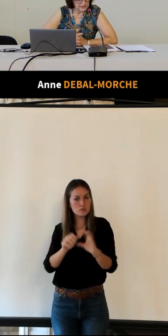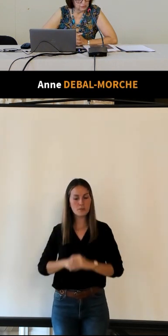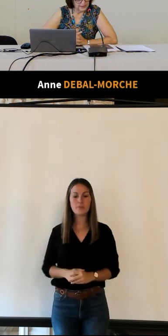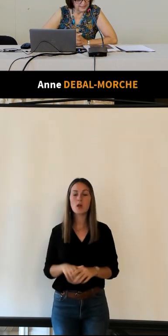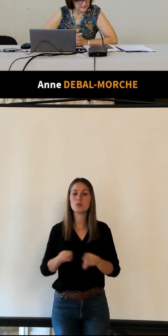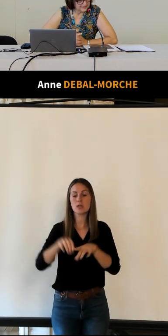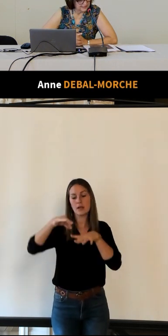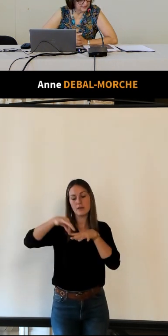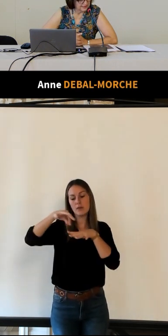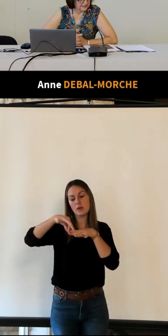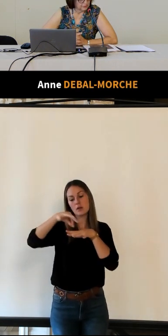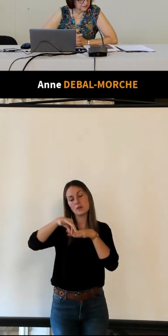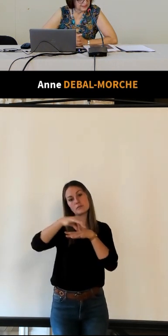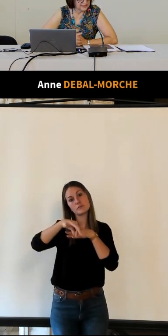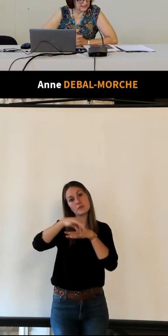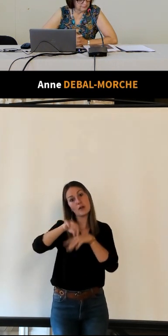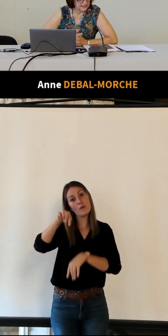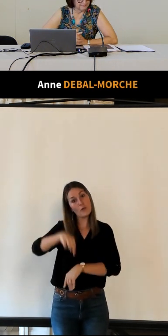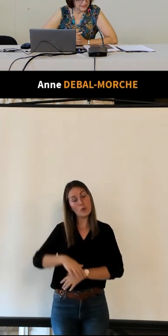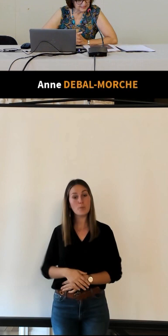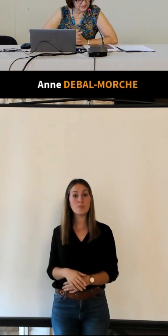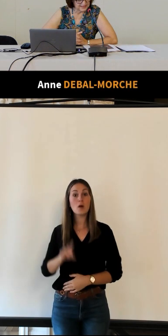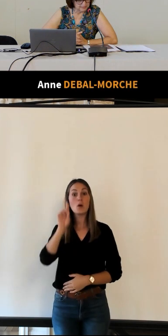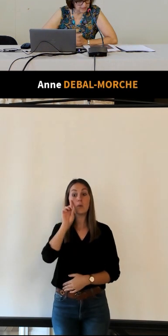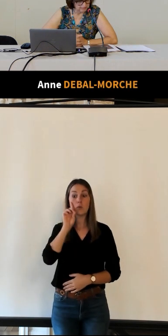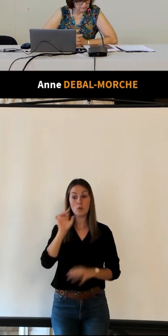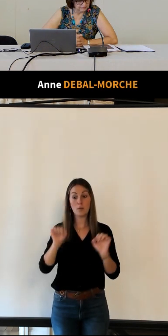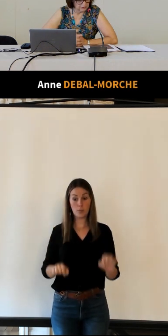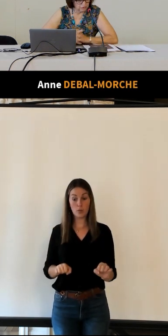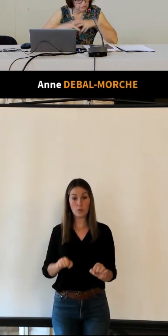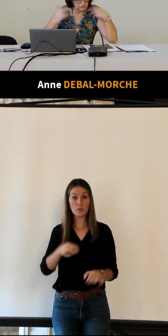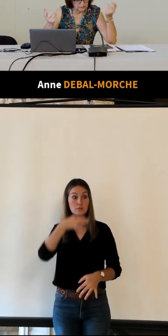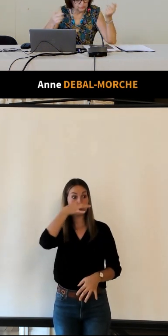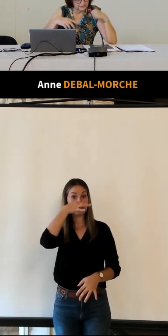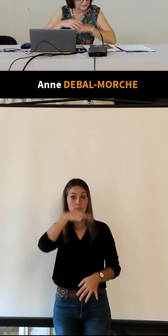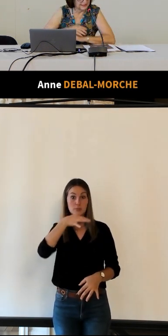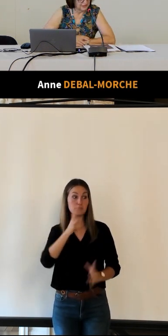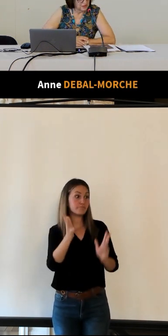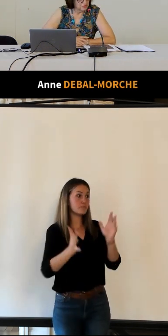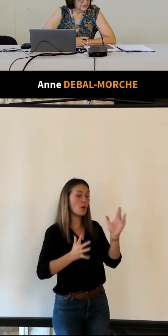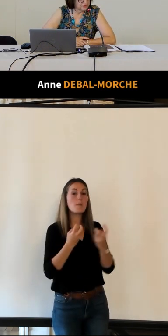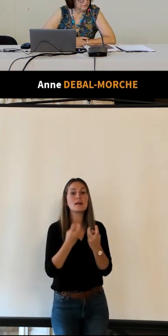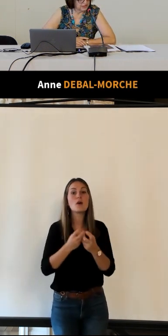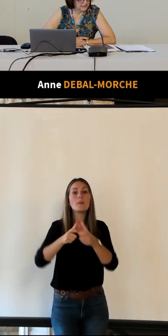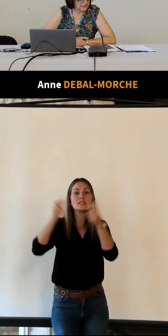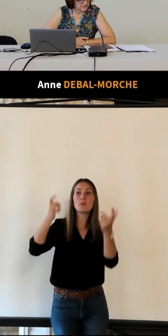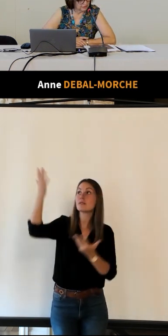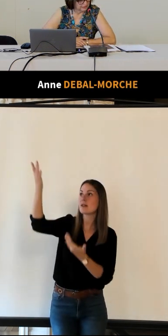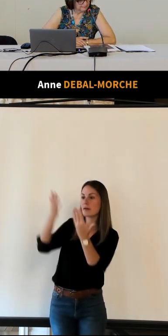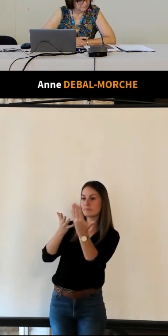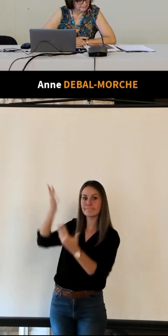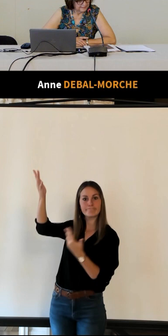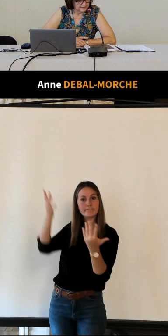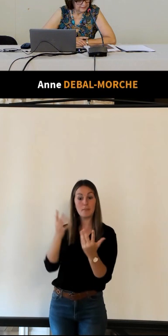le vernis à ongles nécessaire car l'hôtesse est appelée à parler avec ses mains en commentant un monument ou les objets qui les